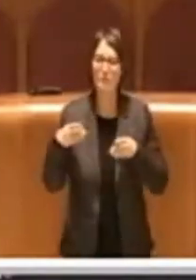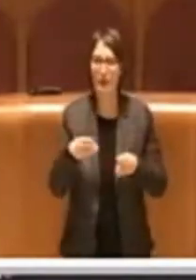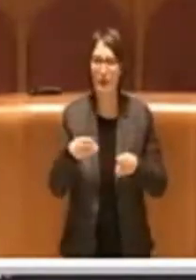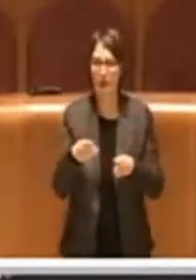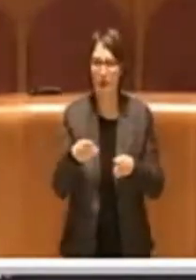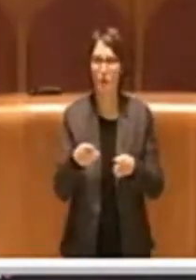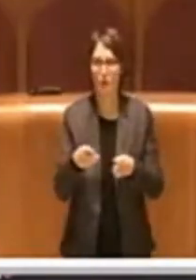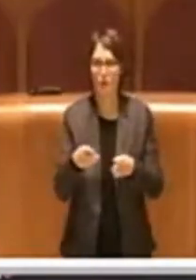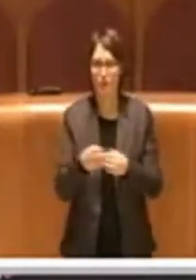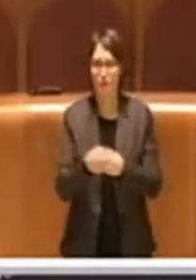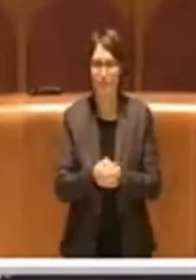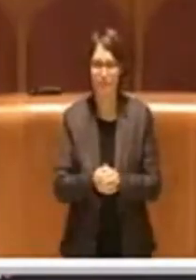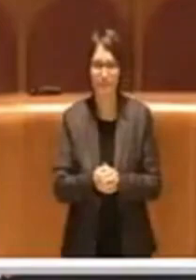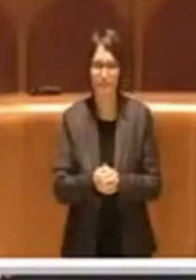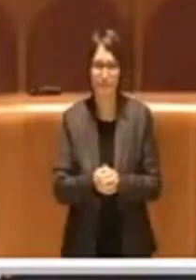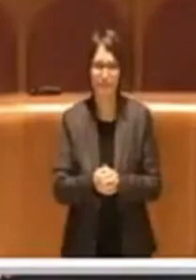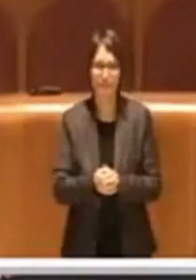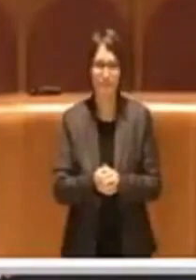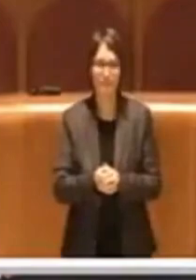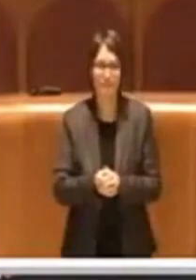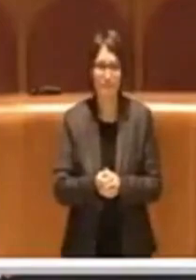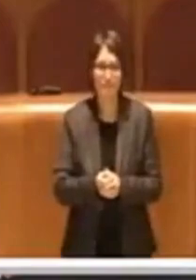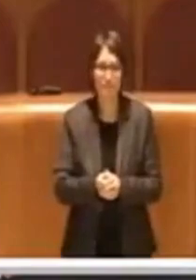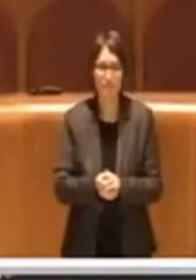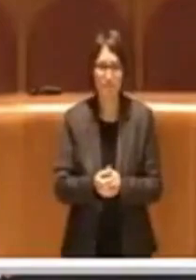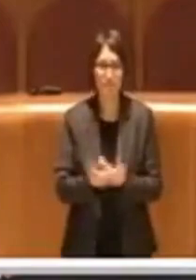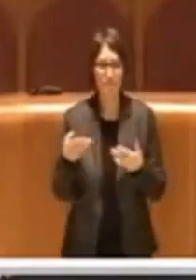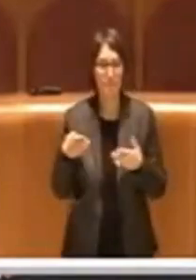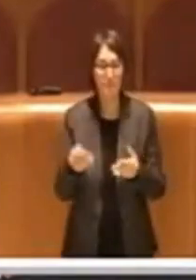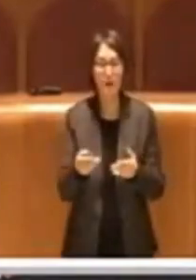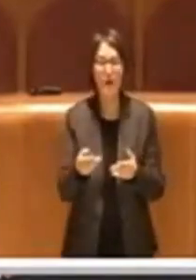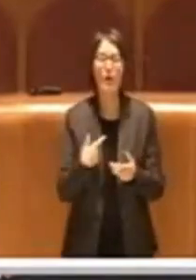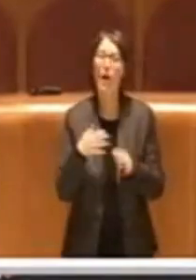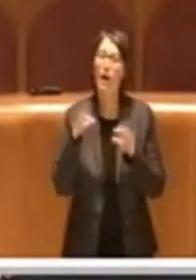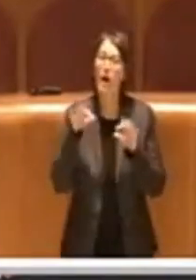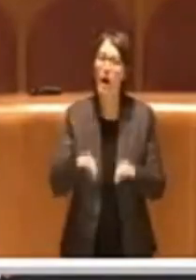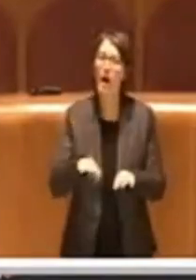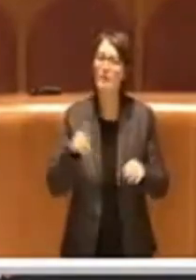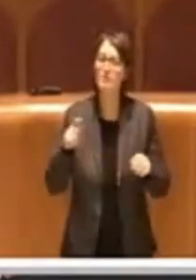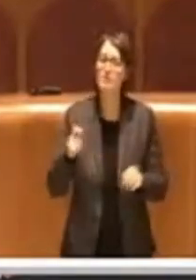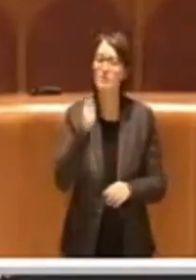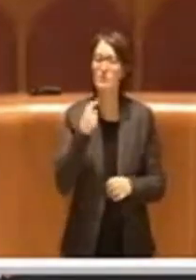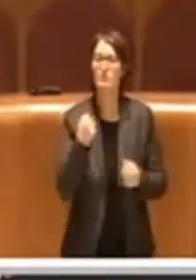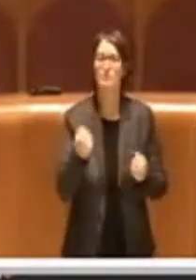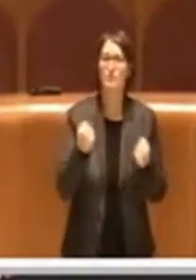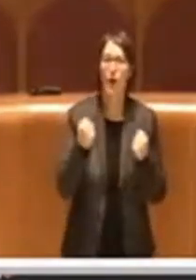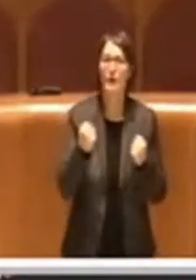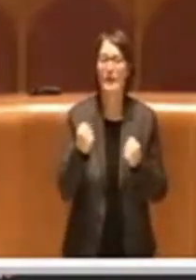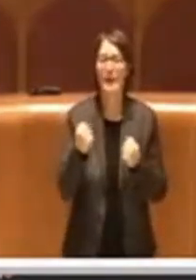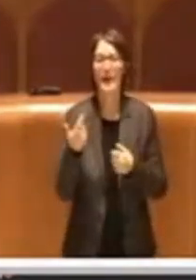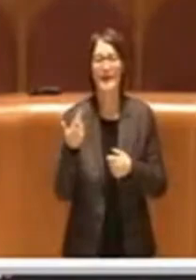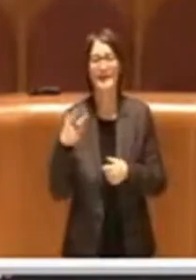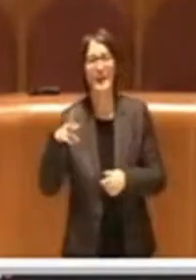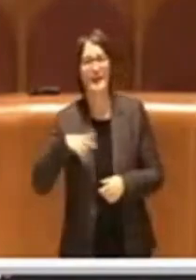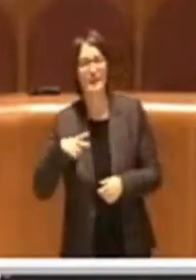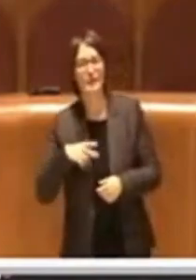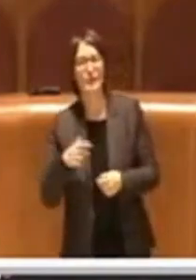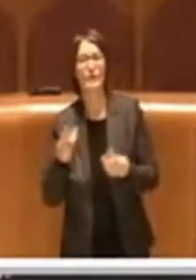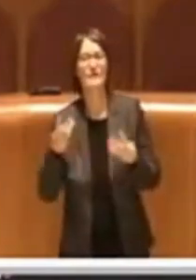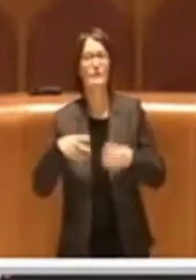che porterà poteri, risorse e nuove funzioni a Roma Capitale. Grazie